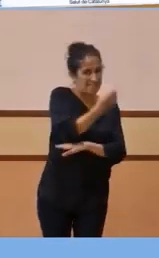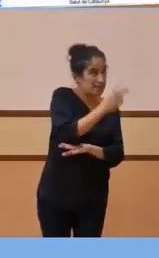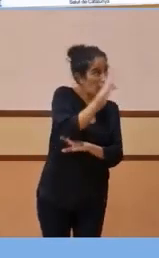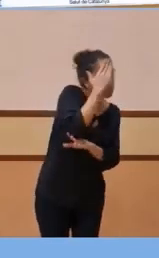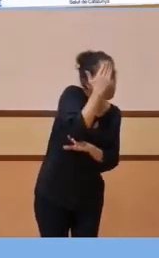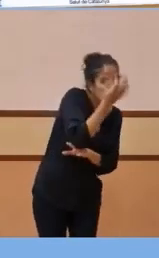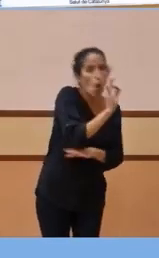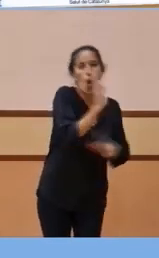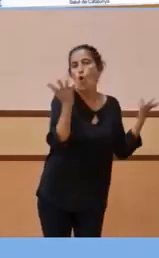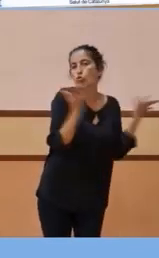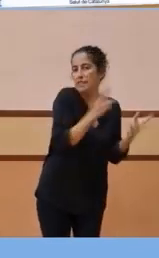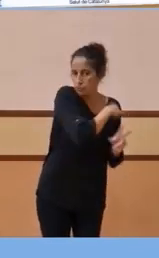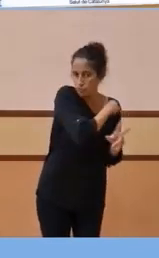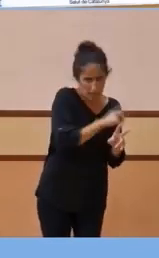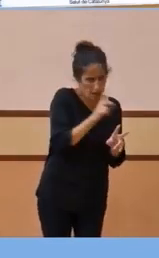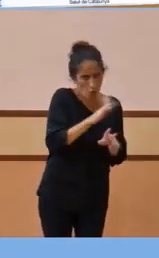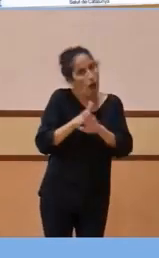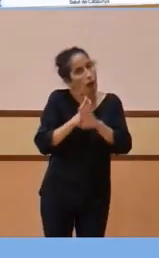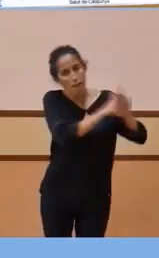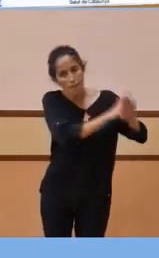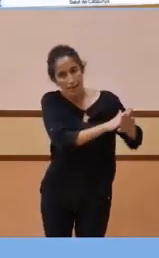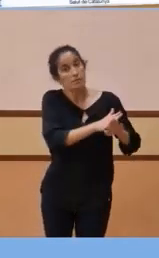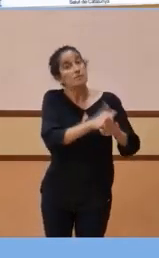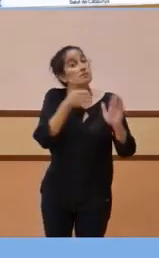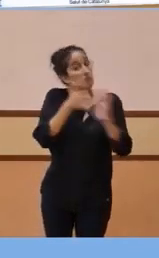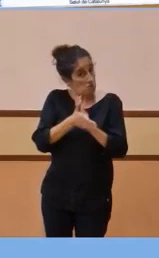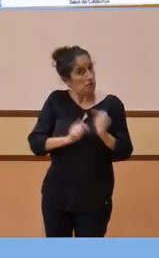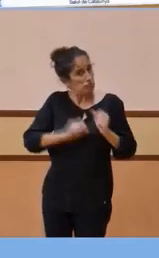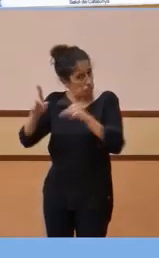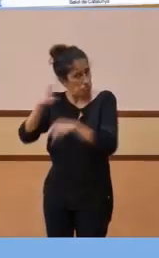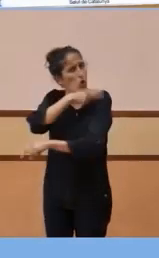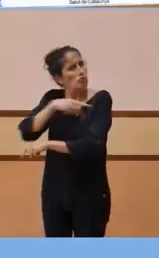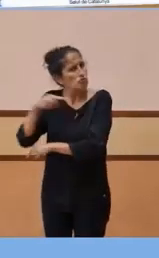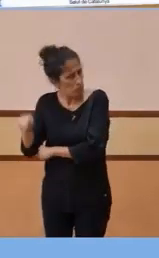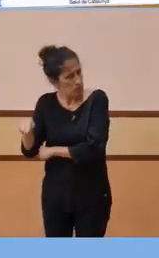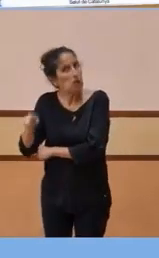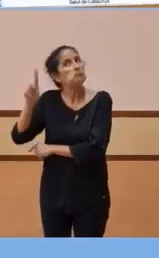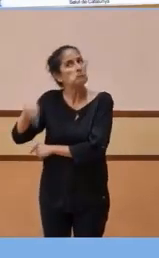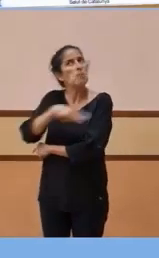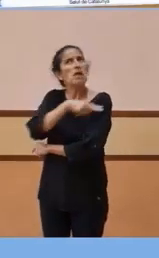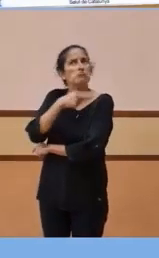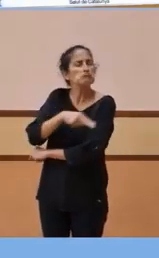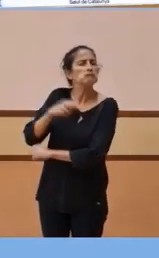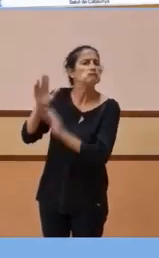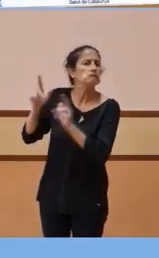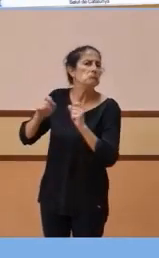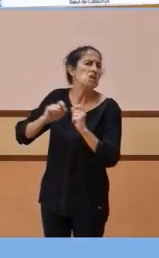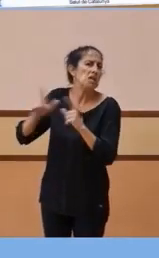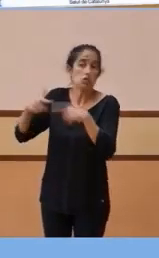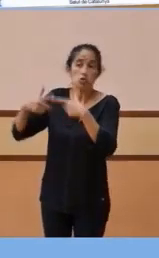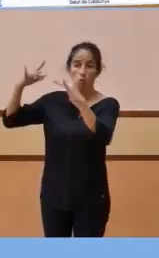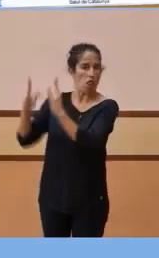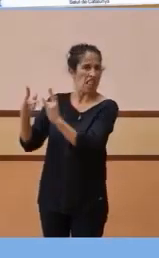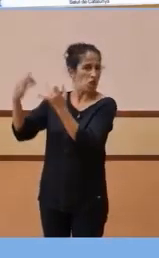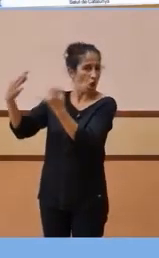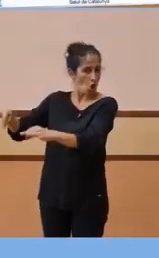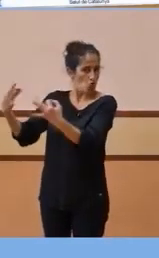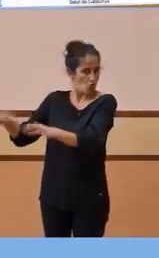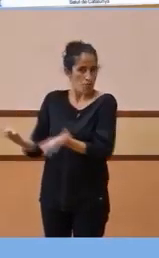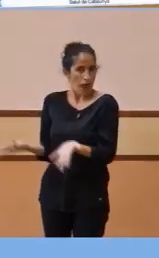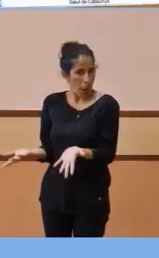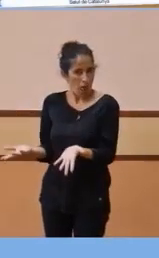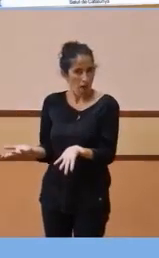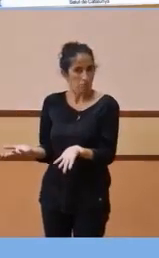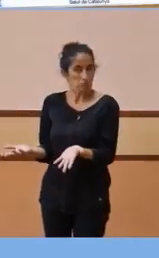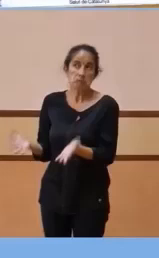primària o a urgències d'hospital, sinó que acaben ingressant, els ingressos també en llit convencional, diguem-ne, relativament